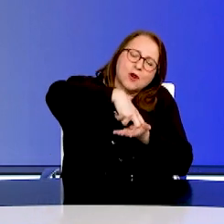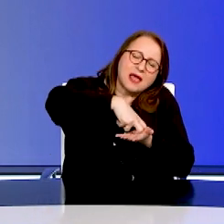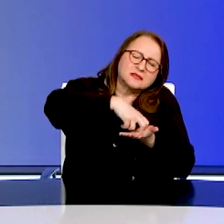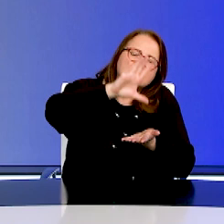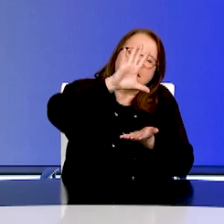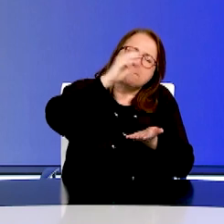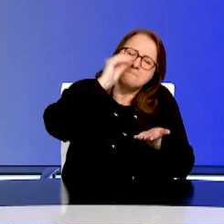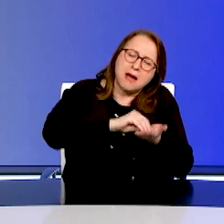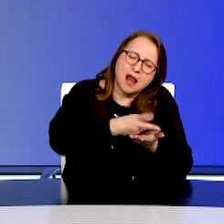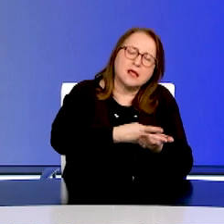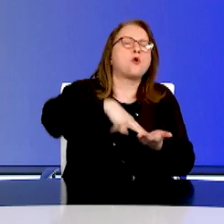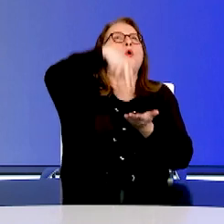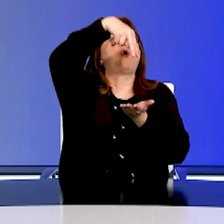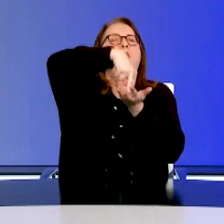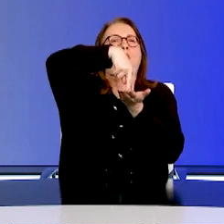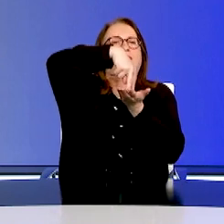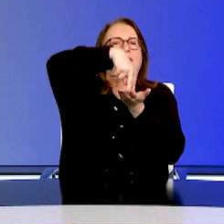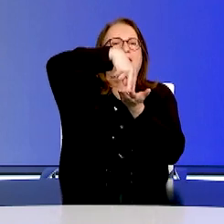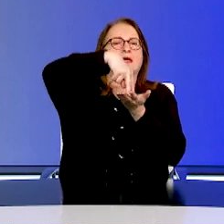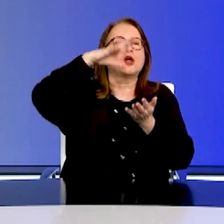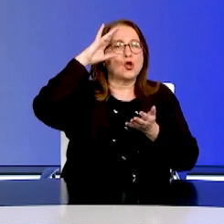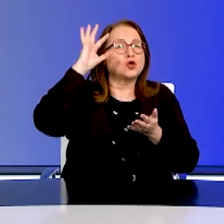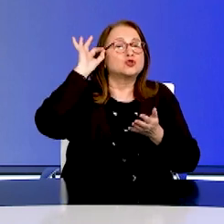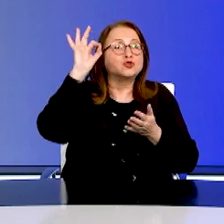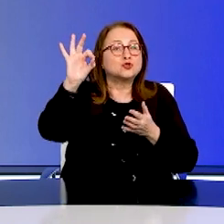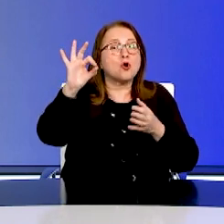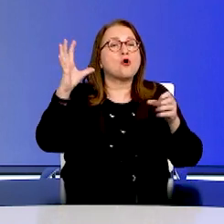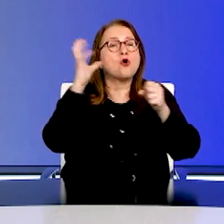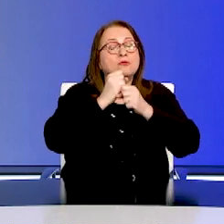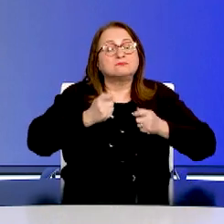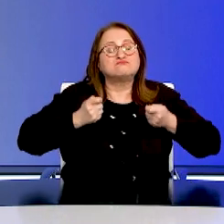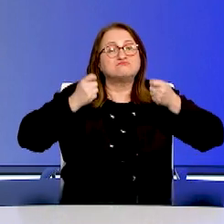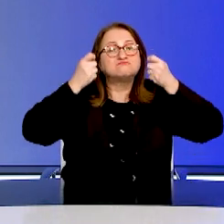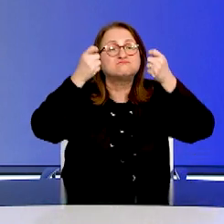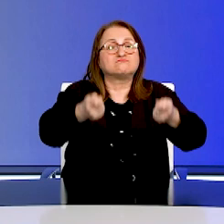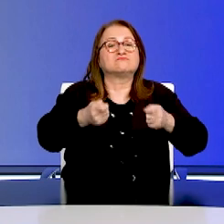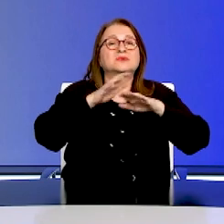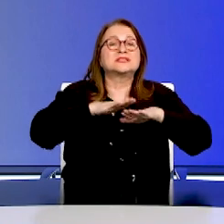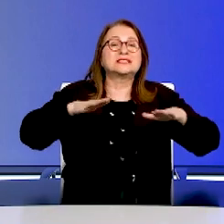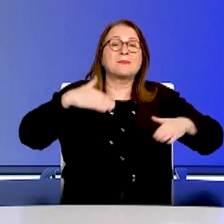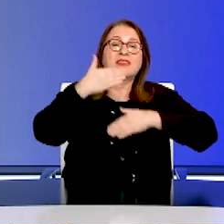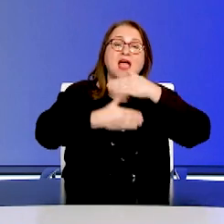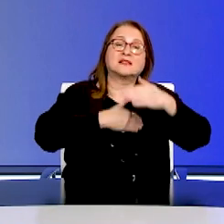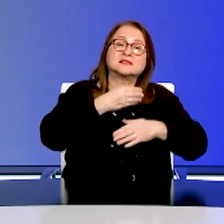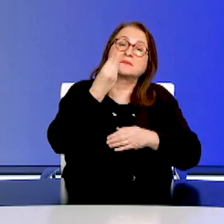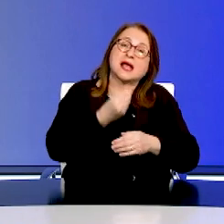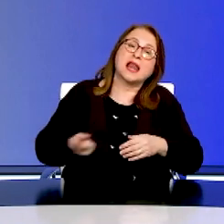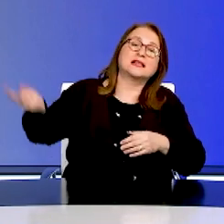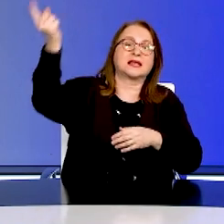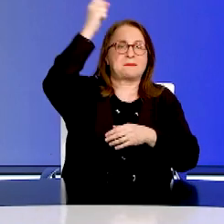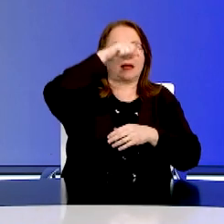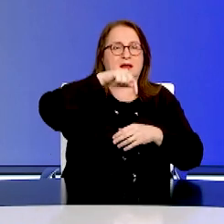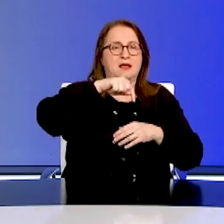ένα καλύτερο αύριο, που συναντήθηκαν τολμηρά με τα ρεύματα της προόδου, κρατώντας όμως ζωντανές τις παραδόσεις,